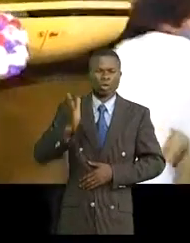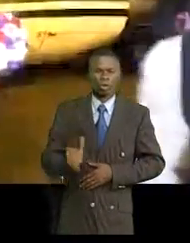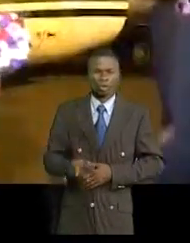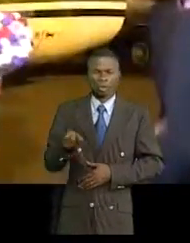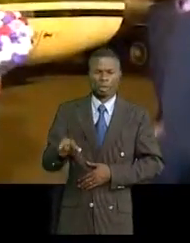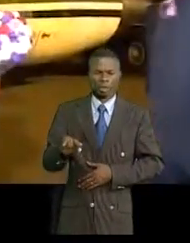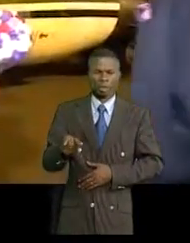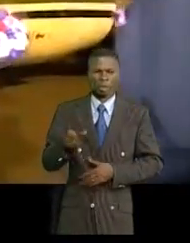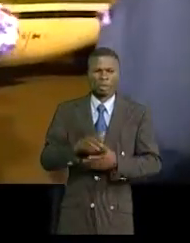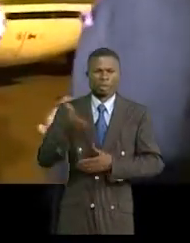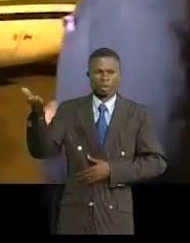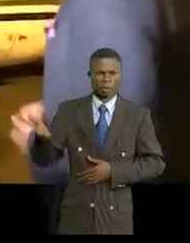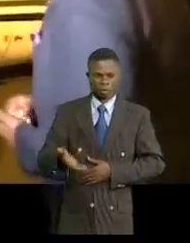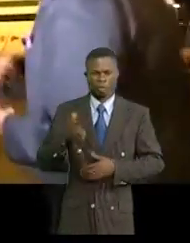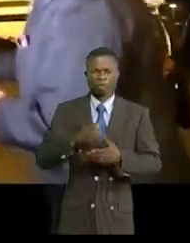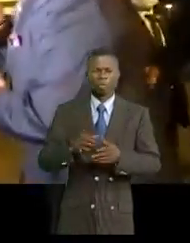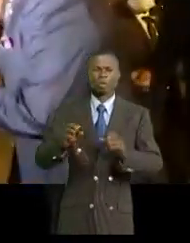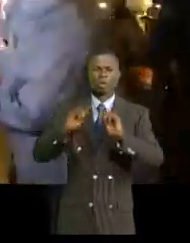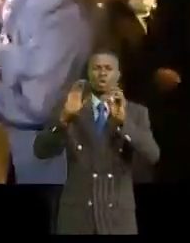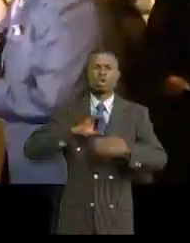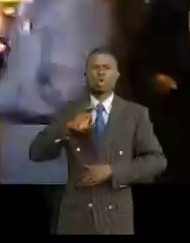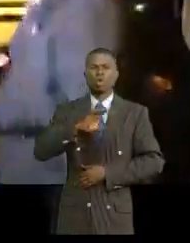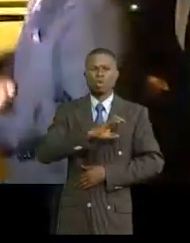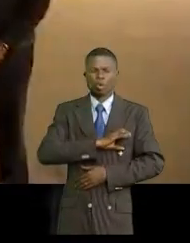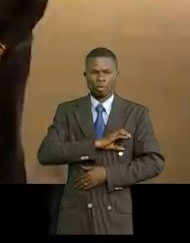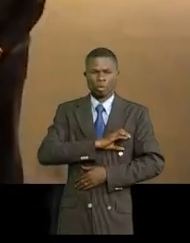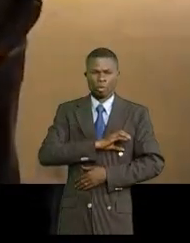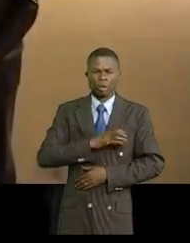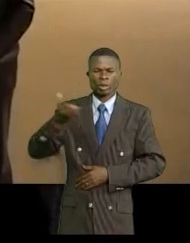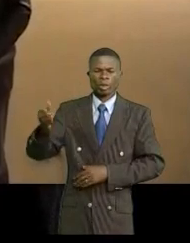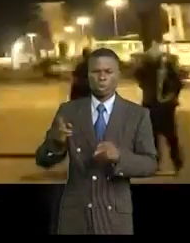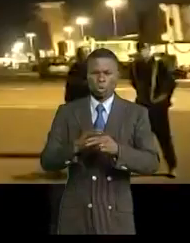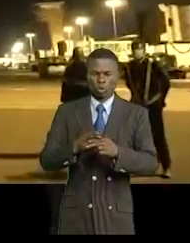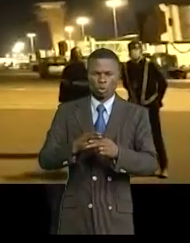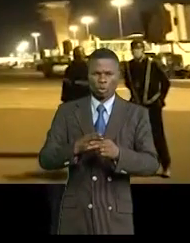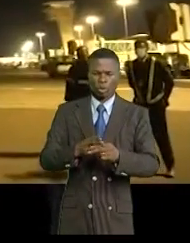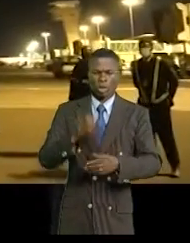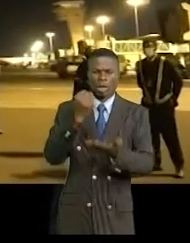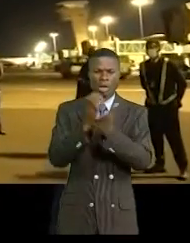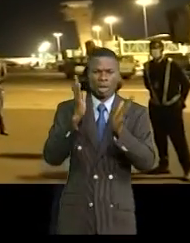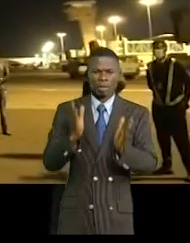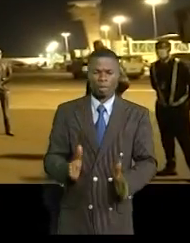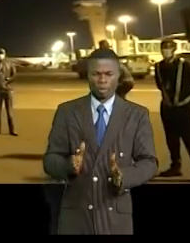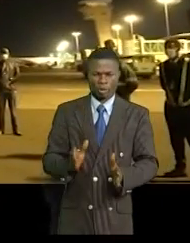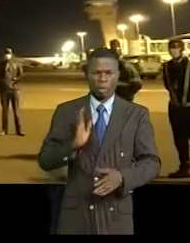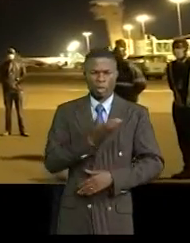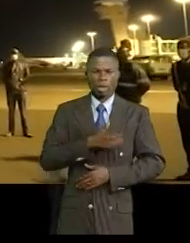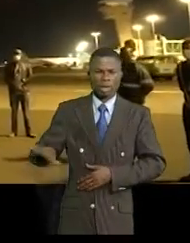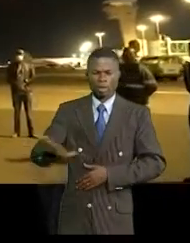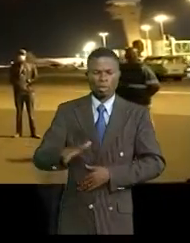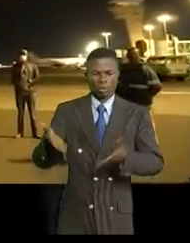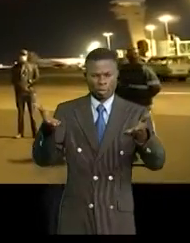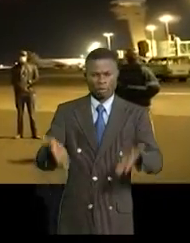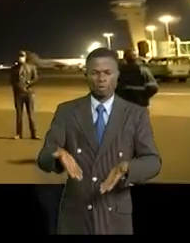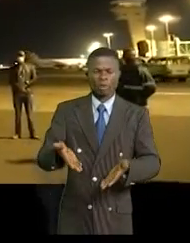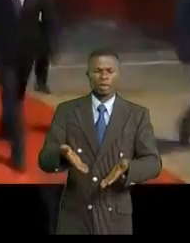Silesh, à la tête d'un comité d'accueil restreint, parmi lesquels l'ambassadeur de la RDC en